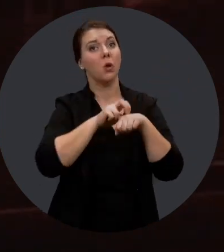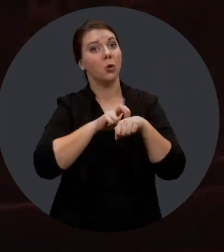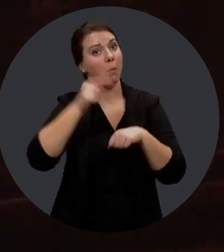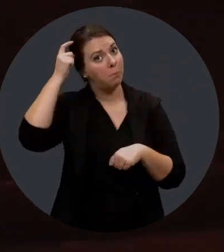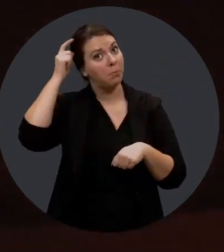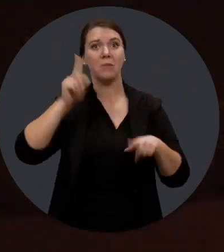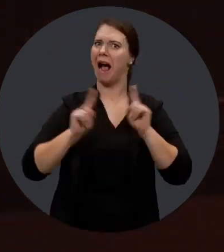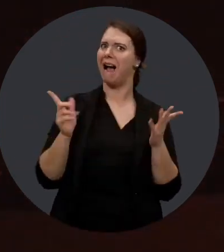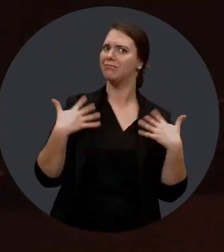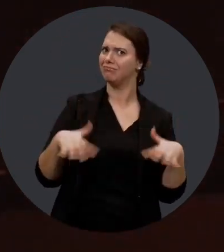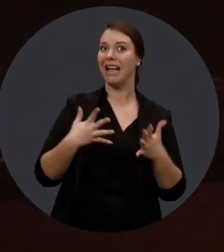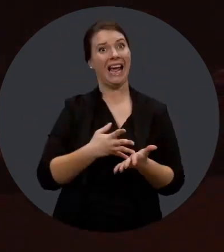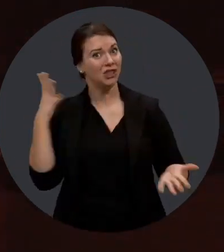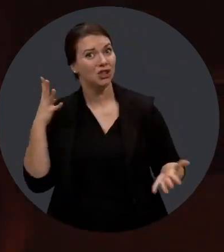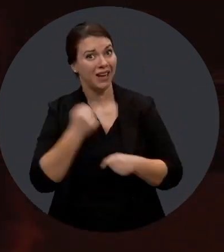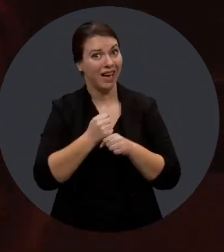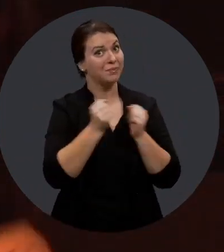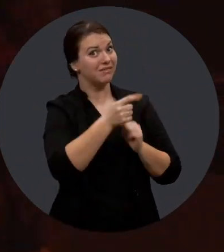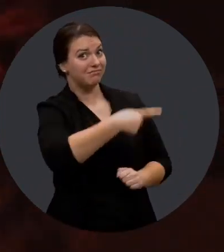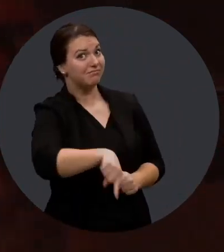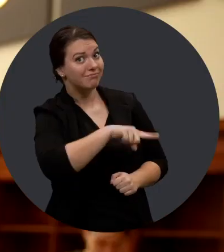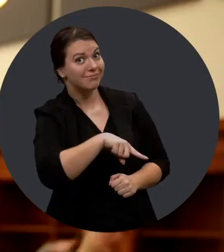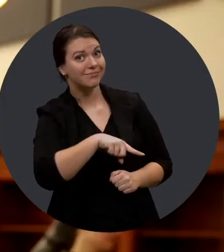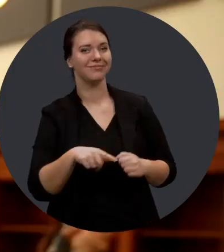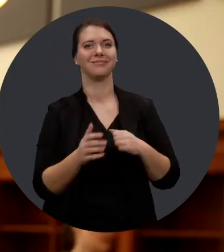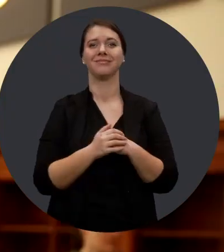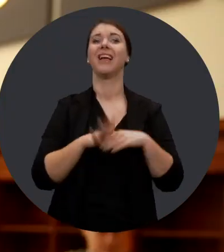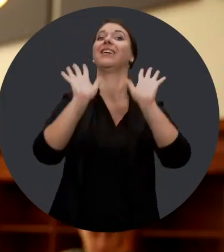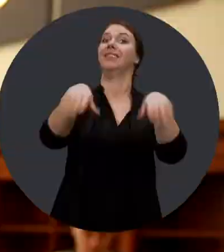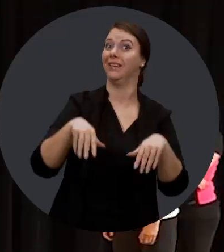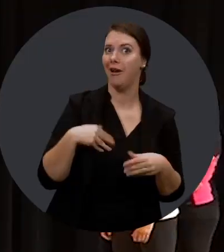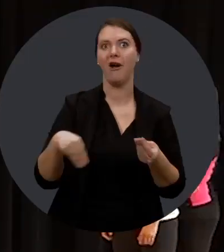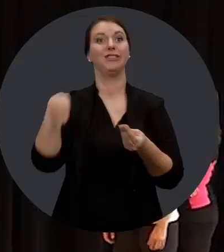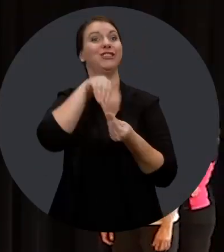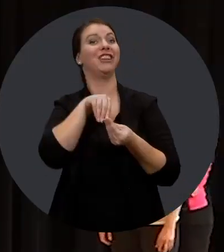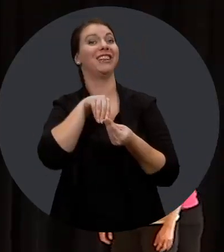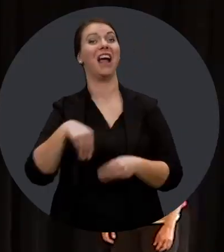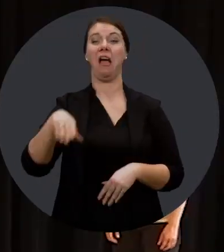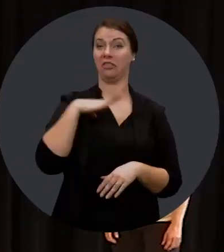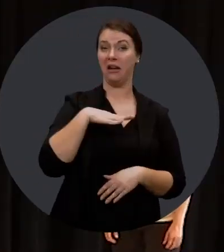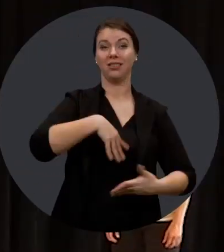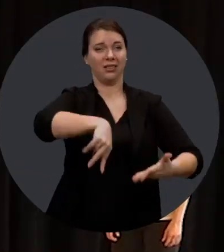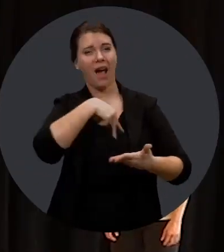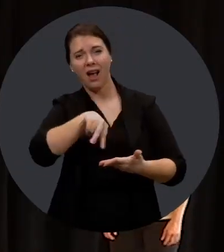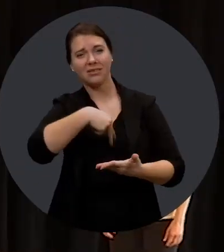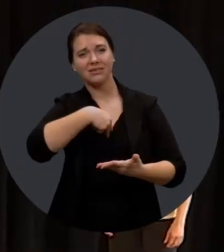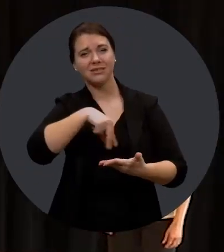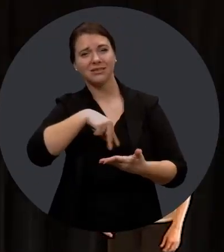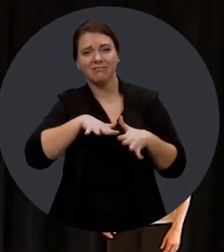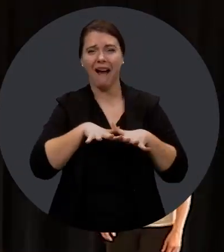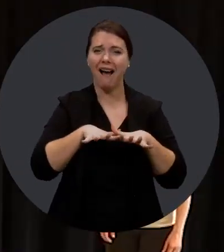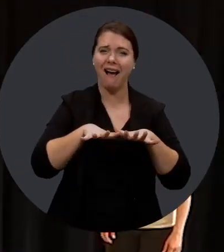donner qu'un artiste professionnel neurotypique. Que c'est riche de travailler avec eux, donc ça en prend plus. Donc, j